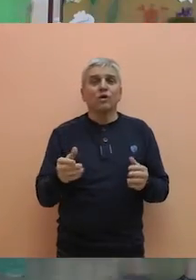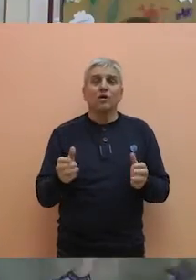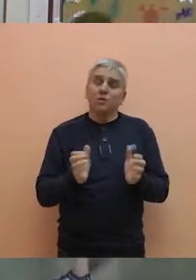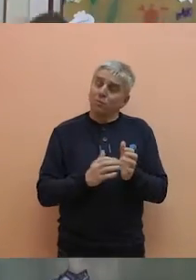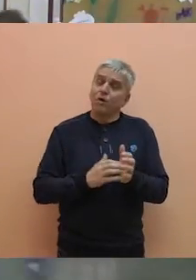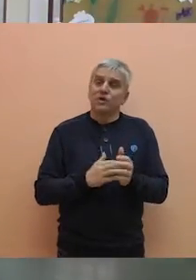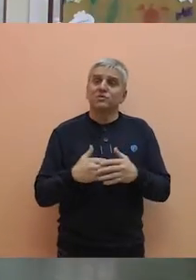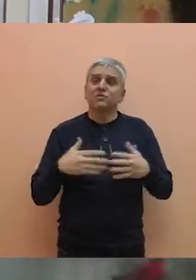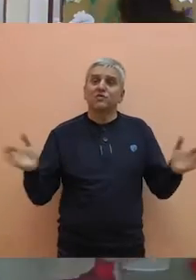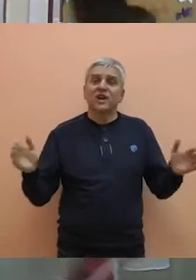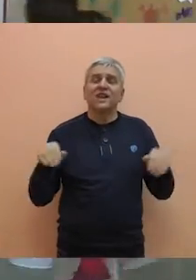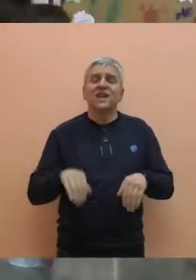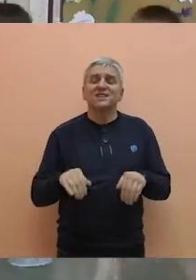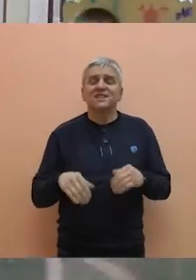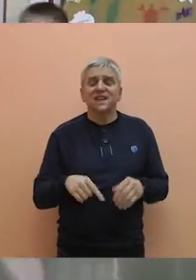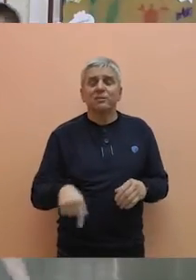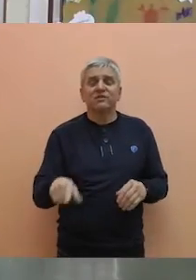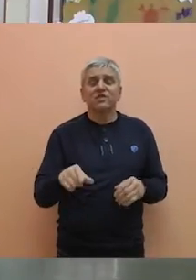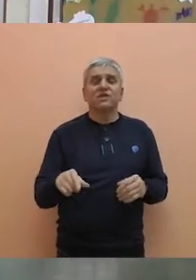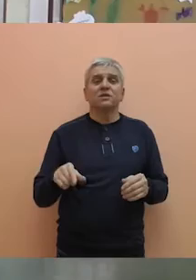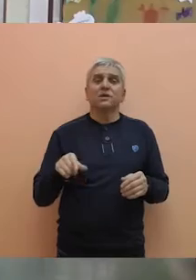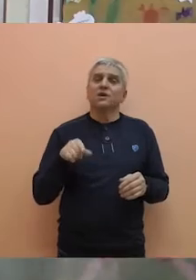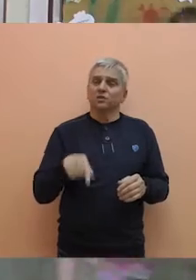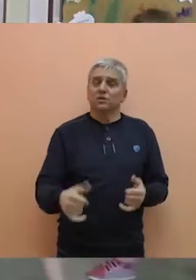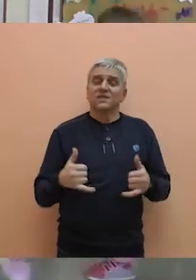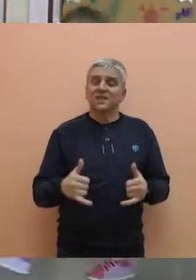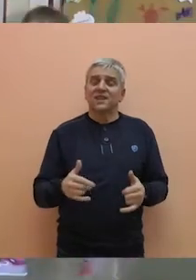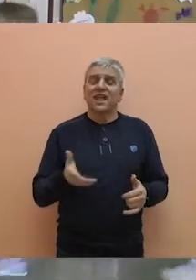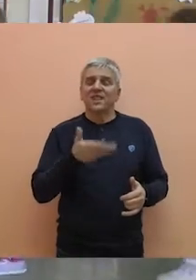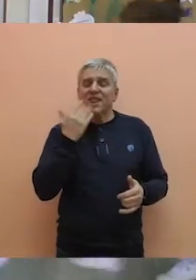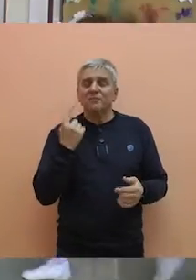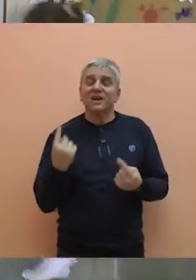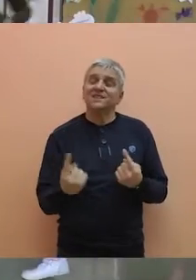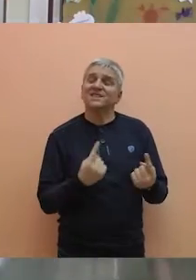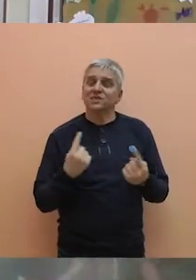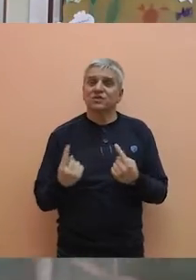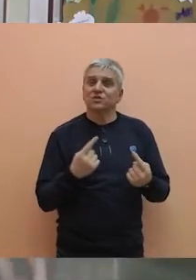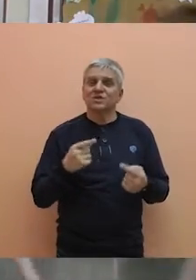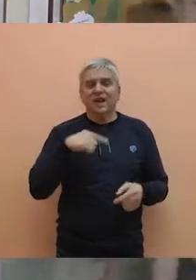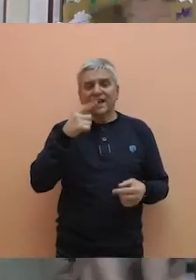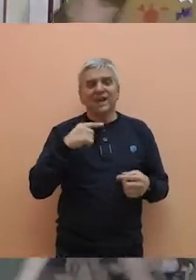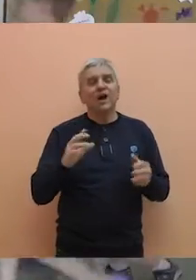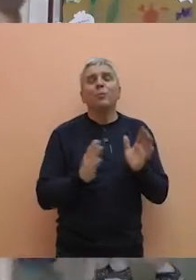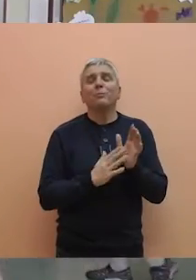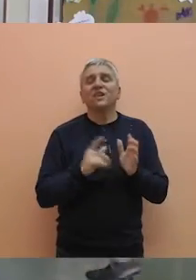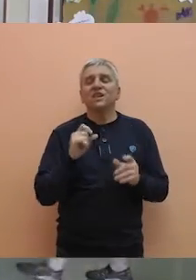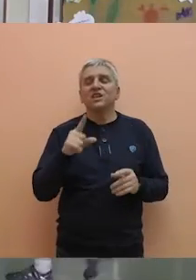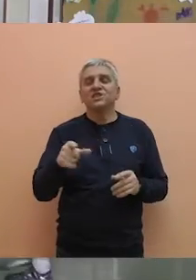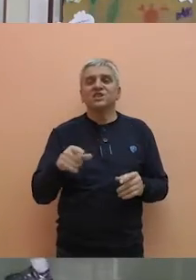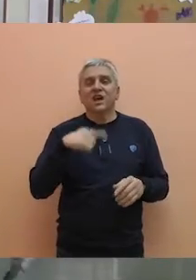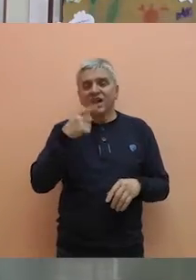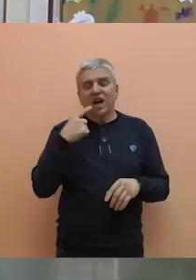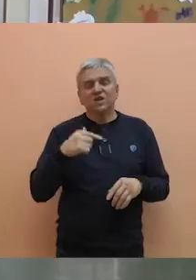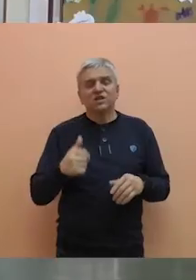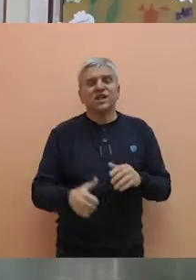potrebu za otvaranjem jaslica u ovom naseljenom mestu, za to trenutno ne postoje uslovi. Objašnjava Mitić i napominje